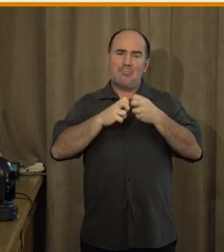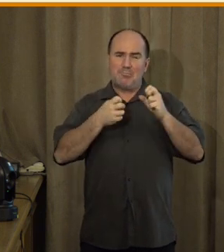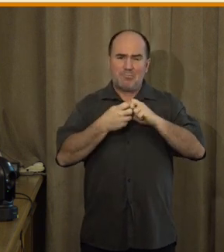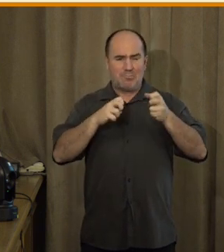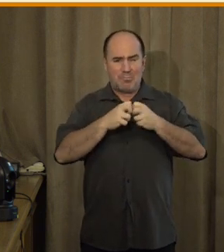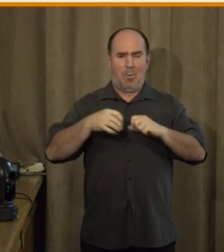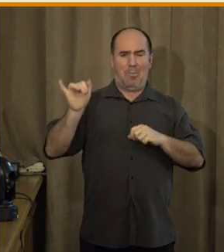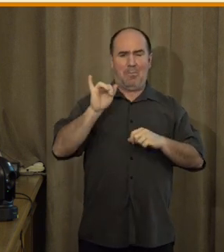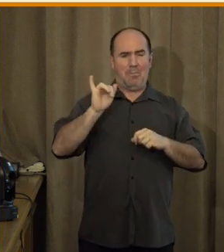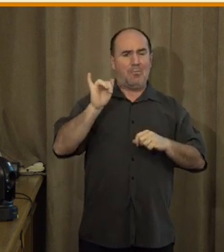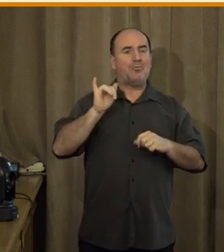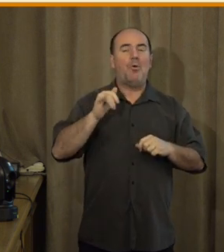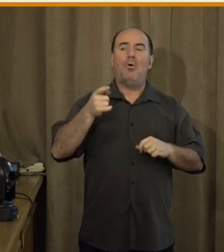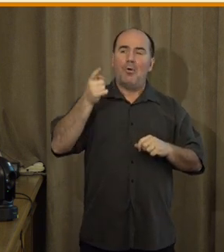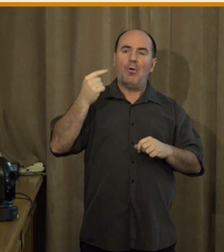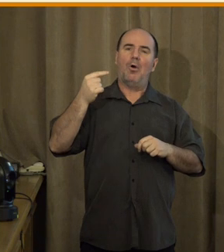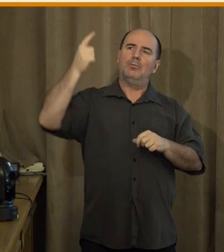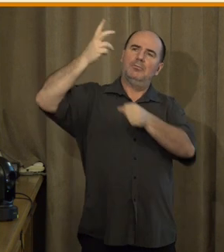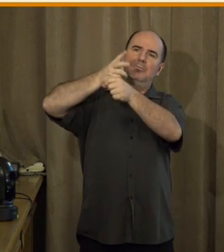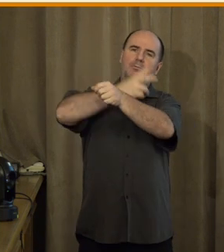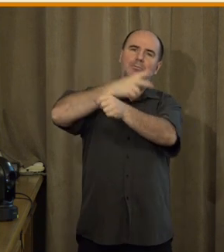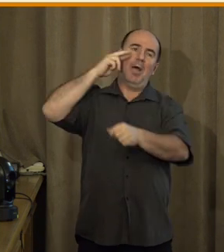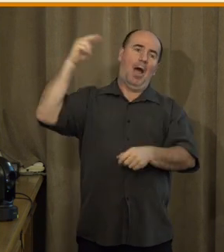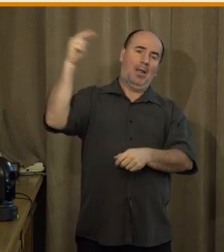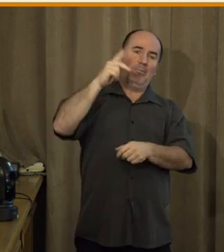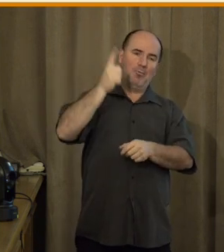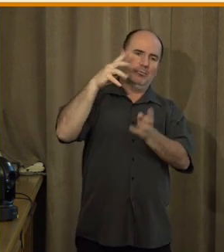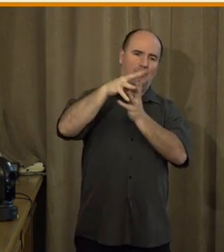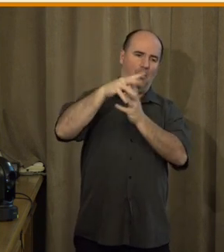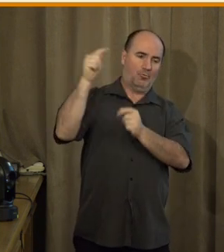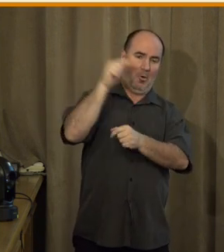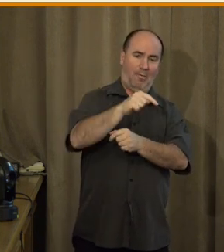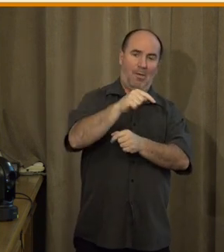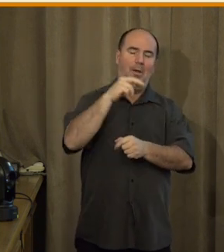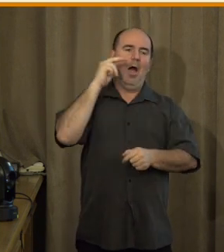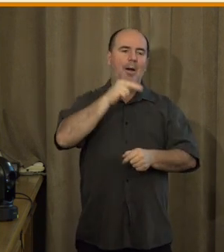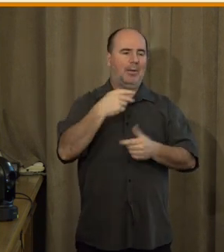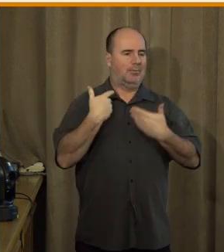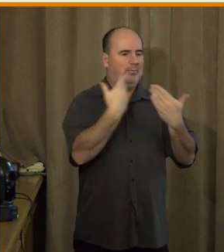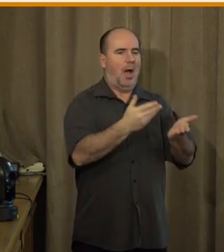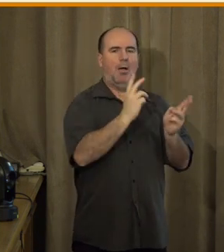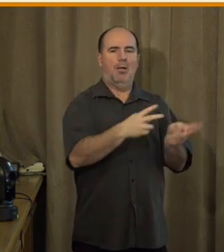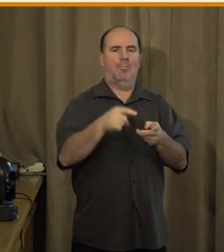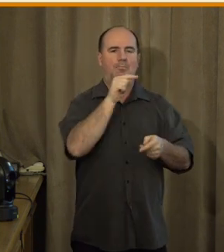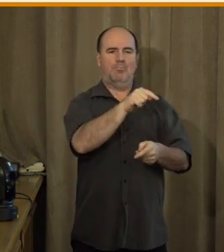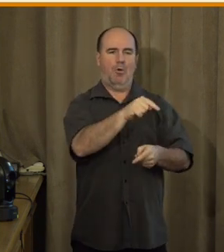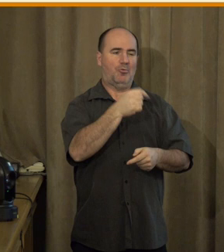digitální služby státu, těm lidem de facto znemožňuje právě dívat se na nějakou efektivnější